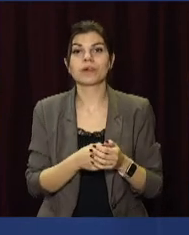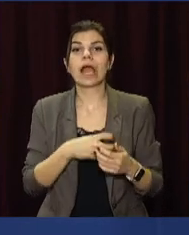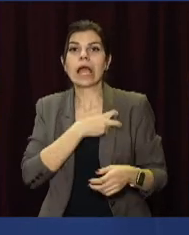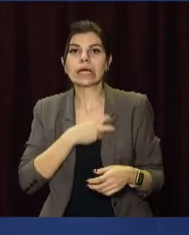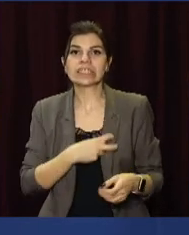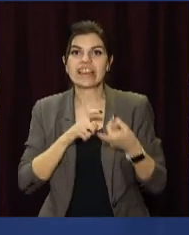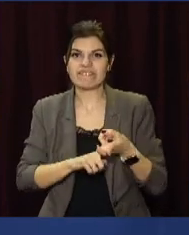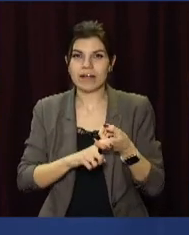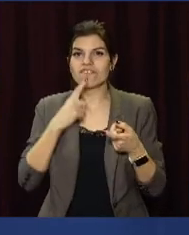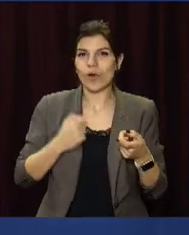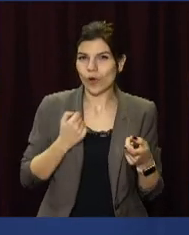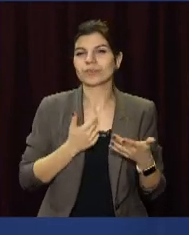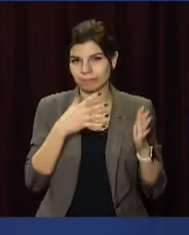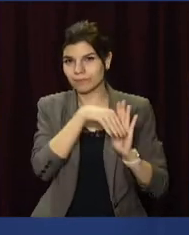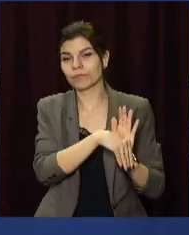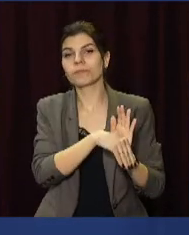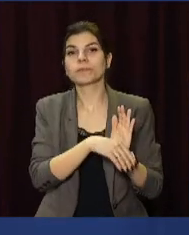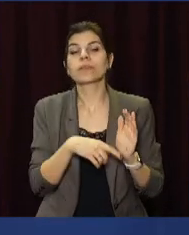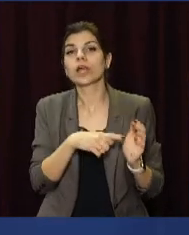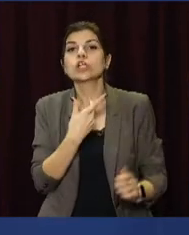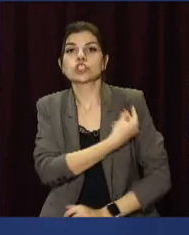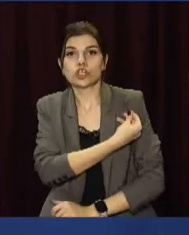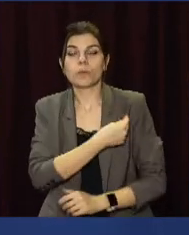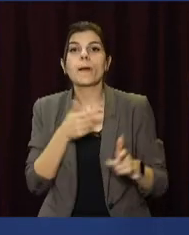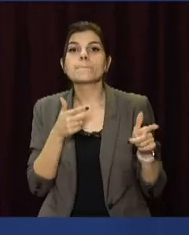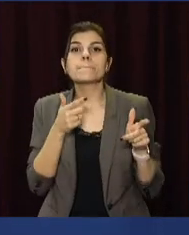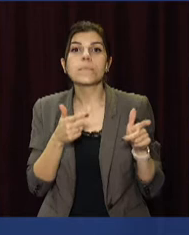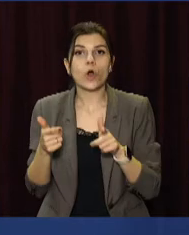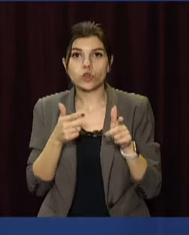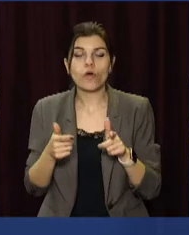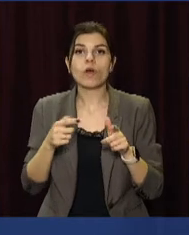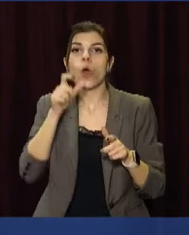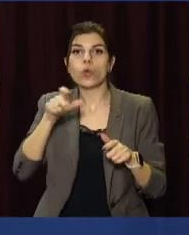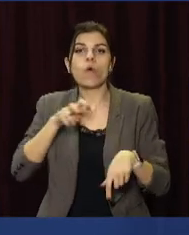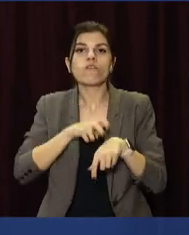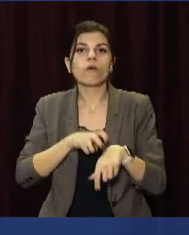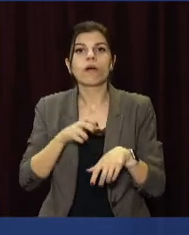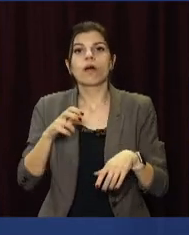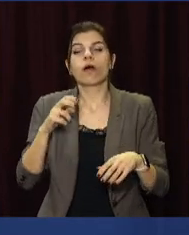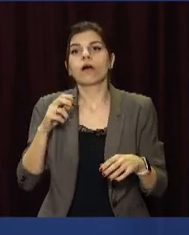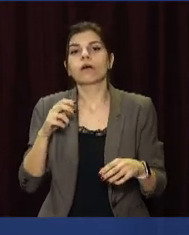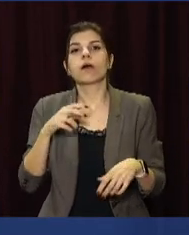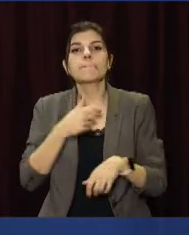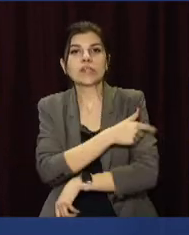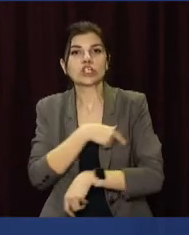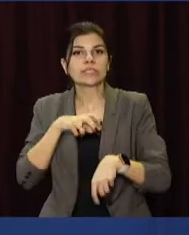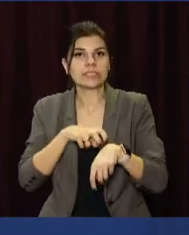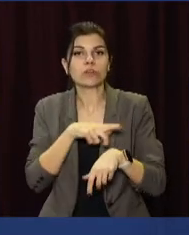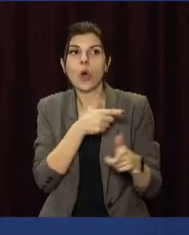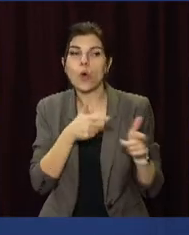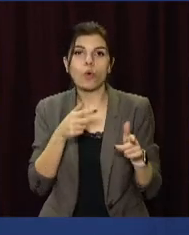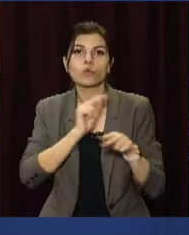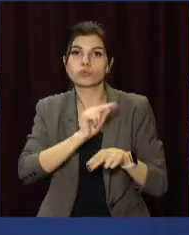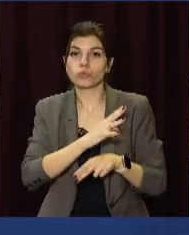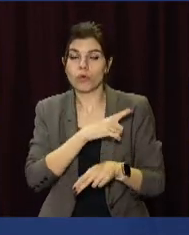ризику інфікування. Щеплення здійснюється підготовленими бригадами лікар, медична сестра. Ми маємо 9